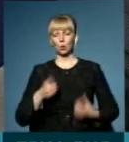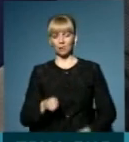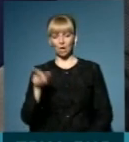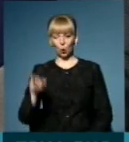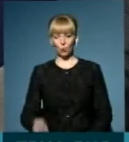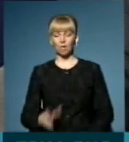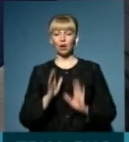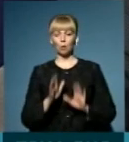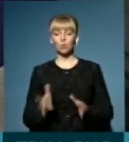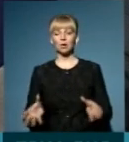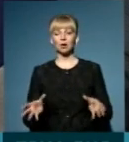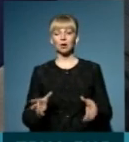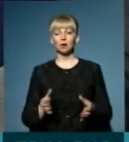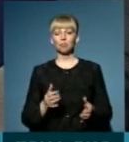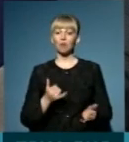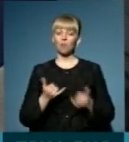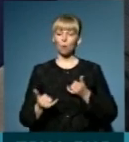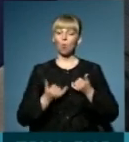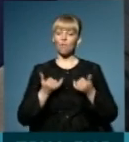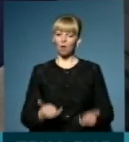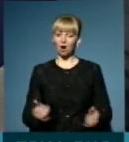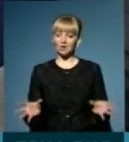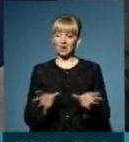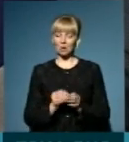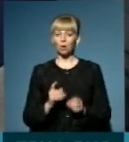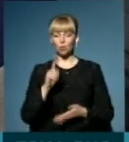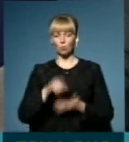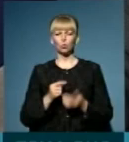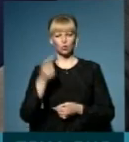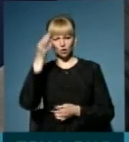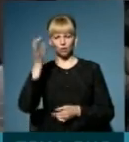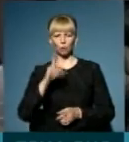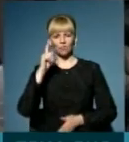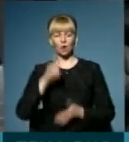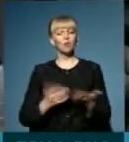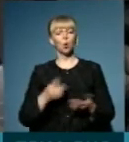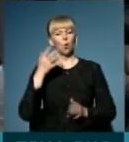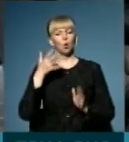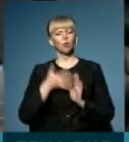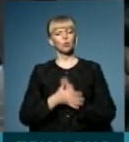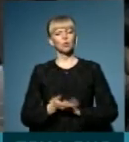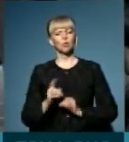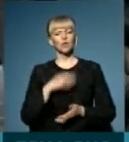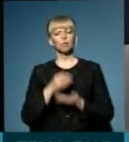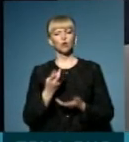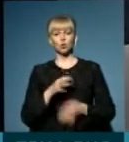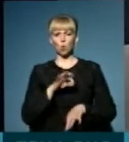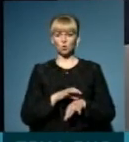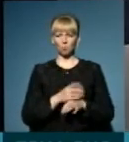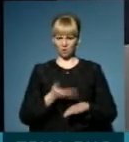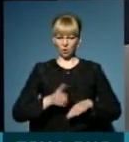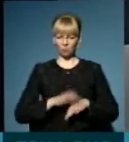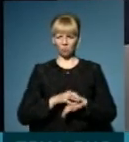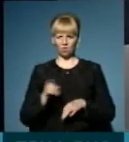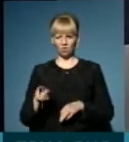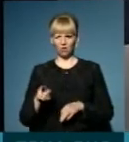буде взаємна дійсна повага, довіра, і, ну, чітко буде відомо, В якому розумінні відповідає? Якщо людина захворіє на якусь важку